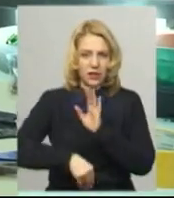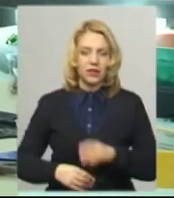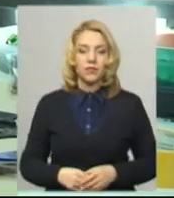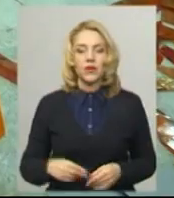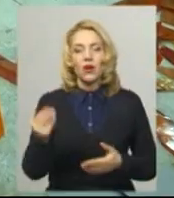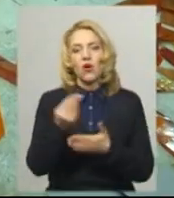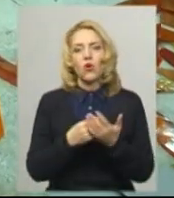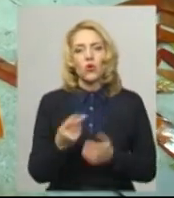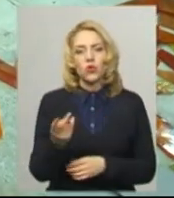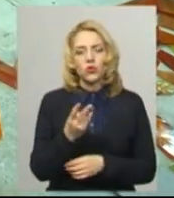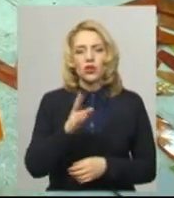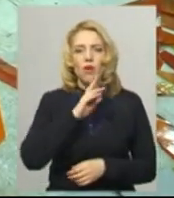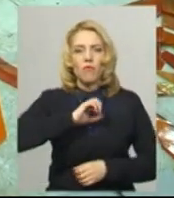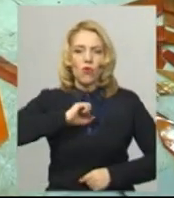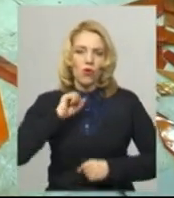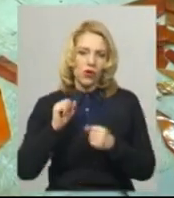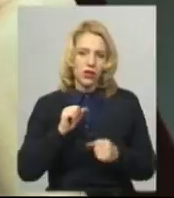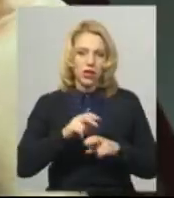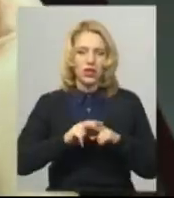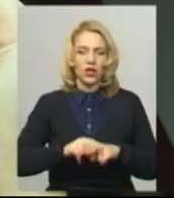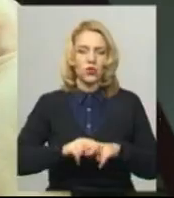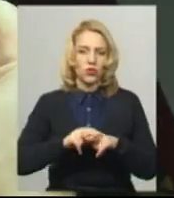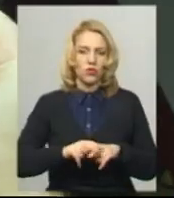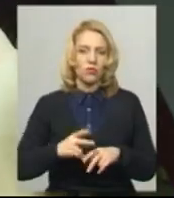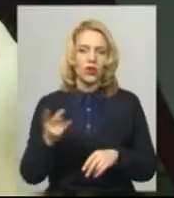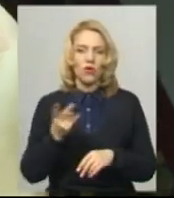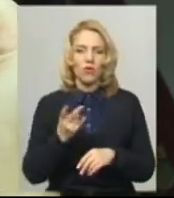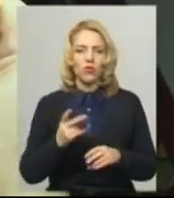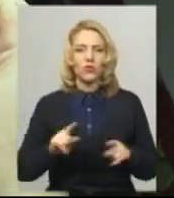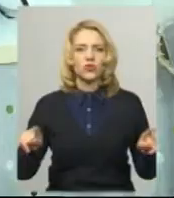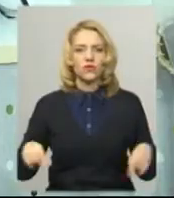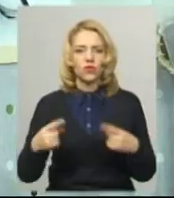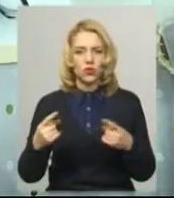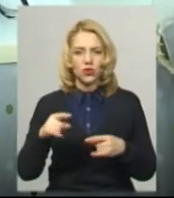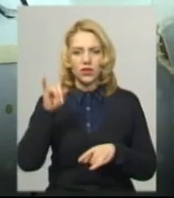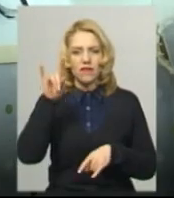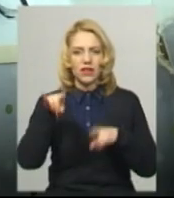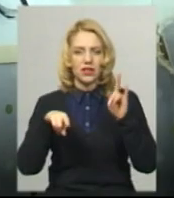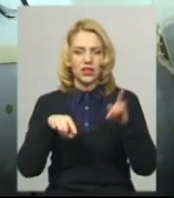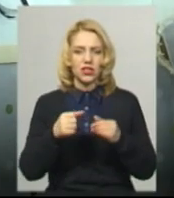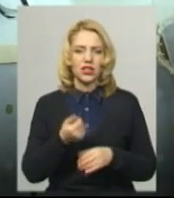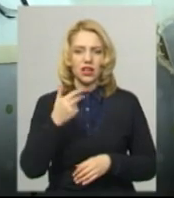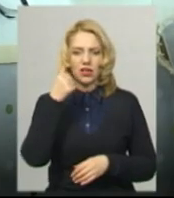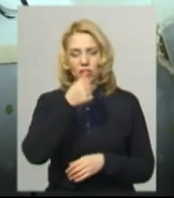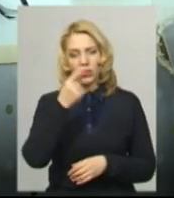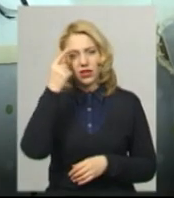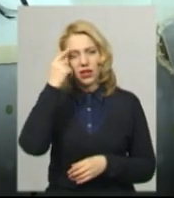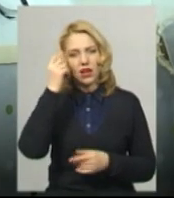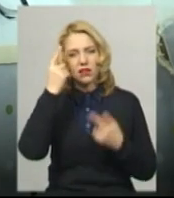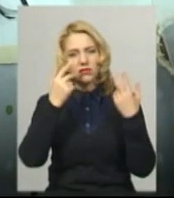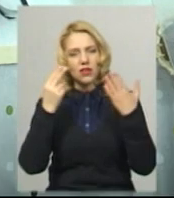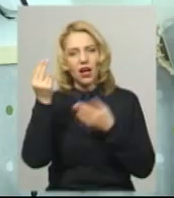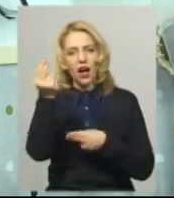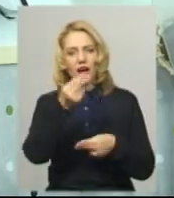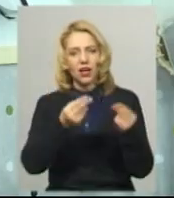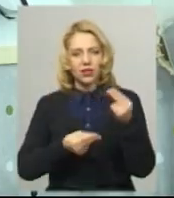'янця-Подільського, подруги-куми Ірина Кляпатура і Анжеліка Лукс разом створюють вітражі кілька років. Це картина родиться, родиться, родиться, в кінці